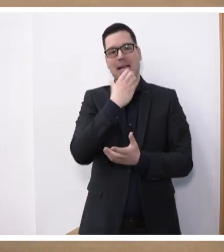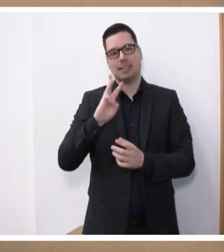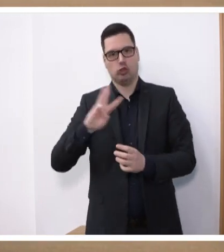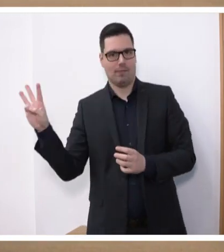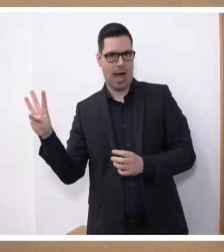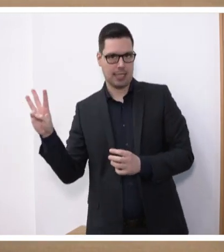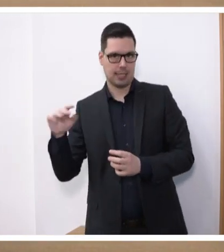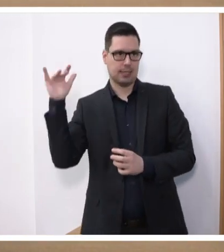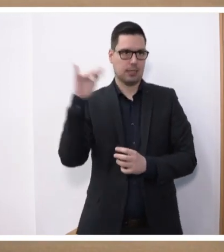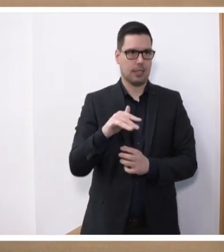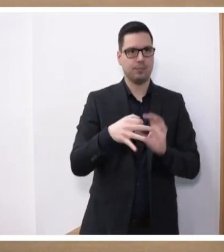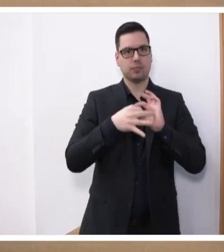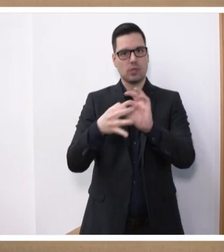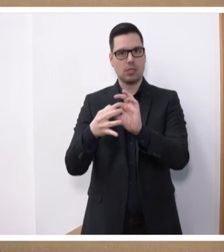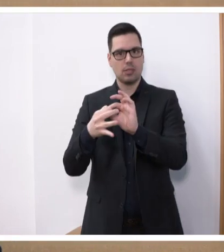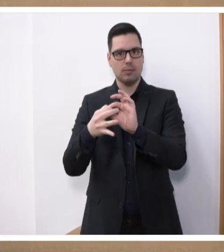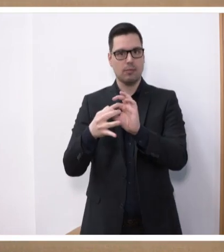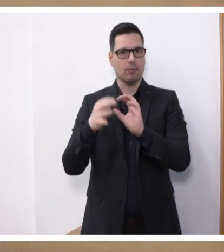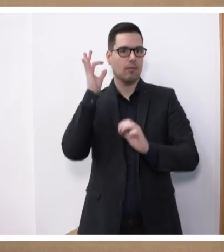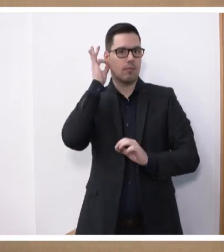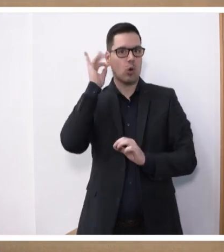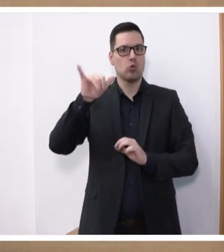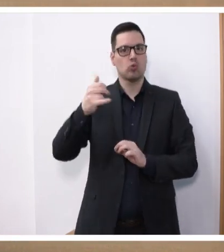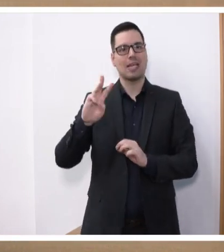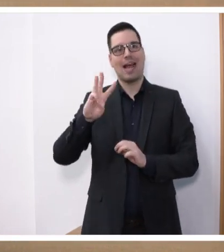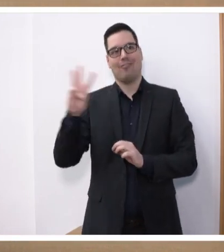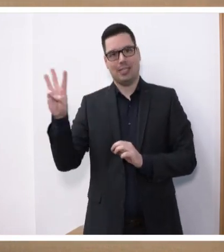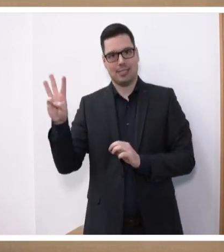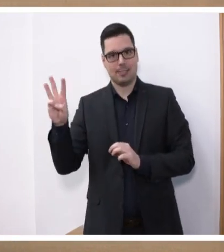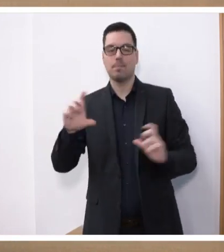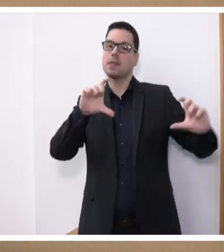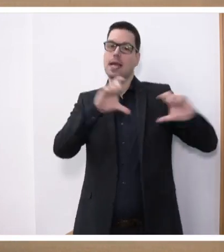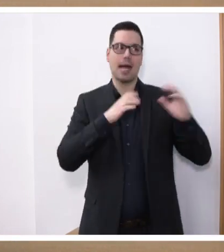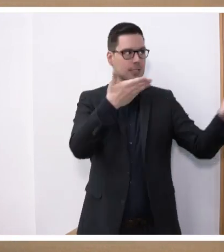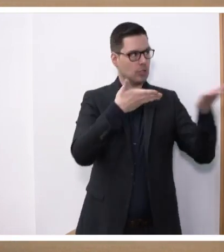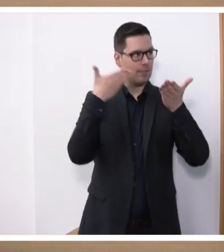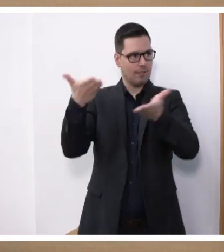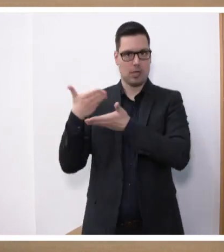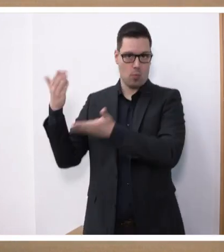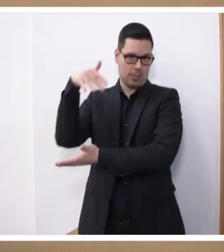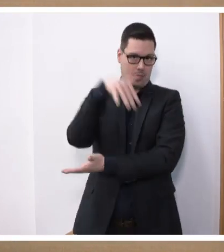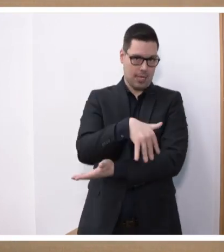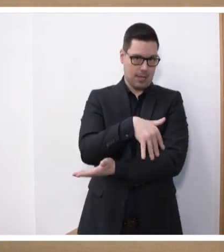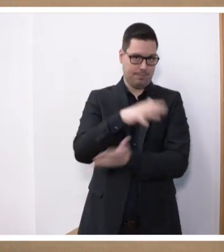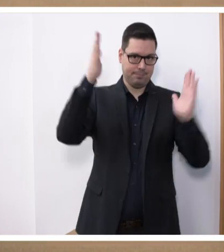unter Leitung von Frau Julia Wiest begrüßen. Seien Sie uns alle herzlich willkommen hier im Hohen Hause.